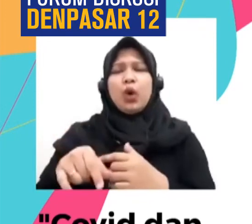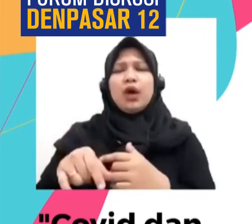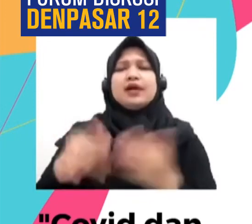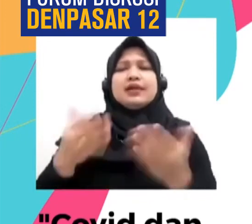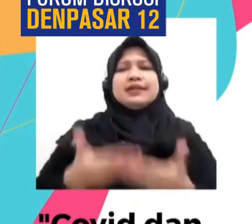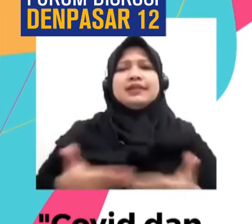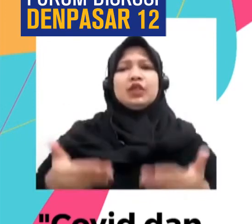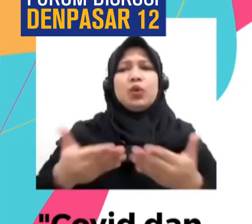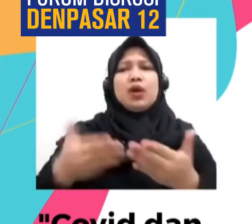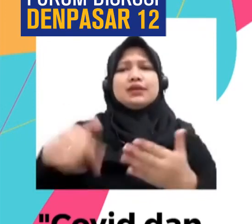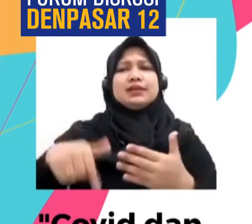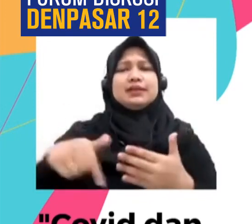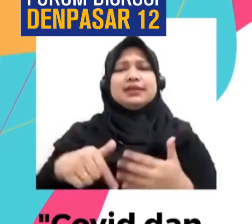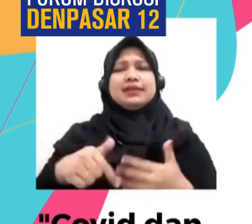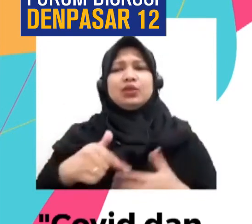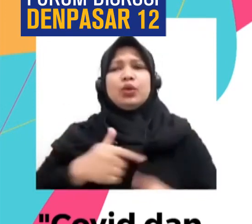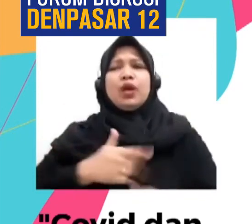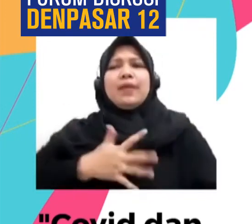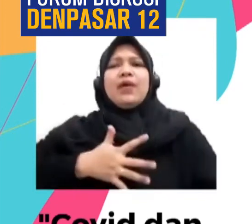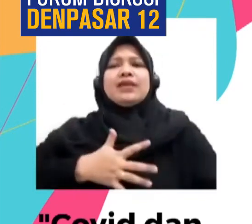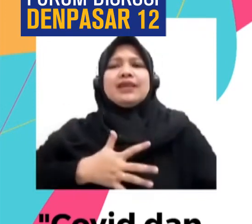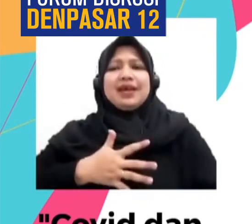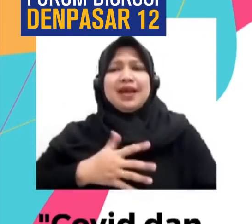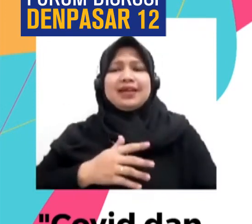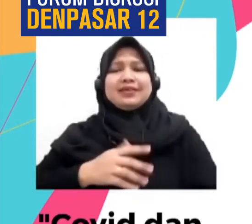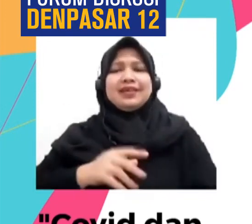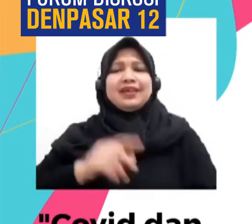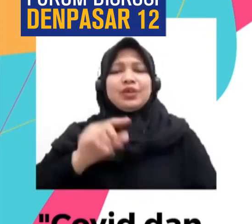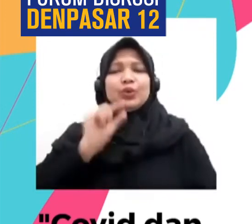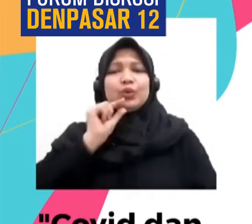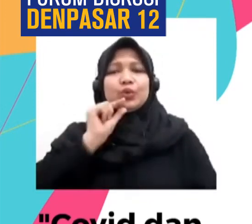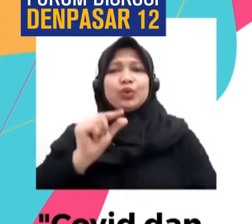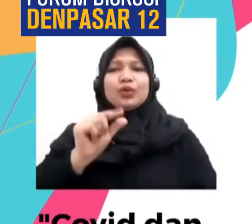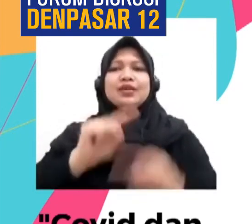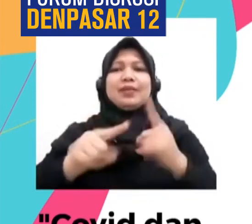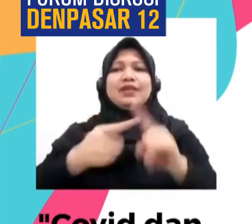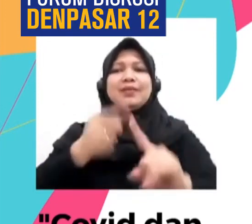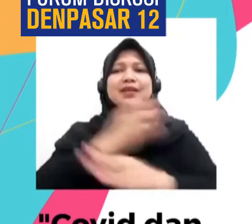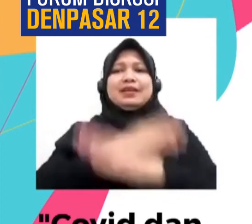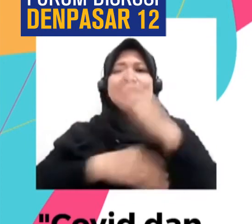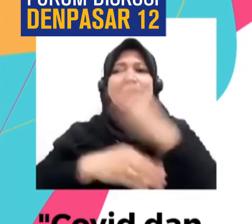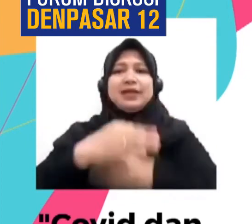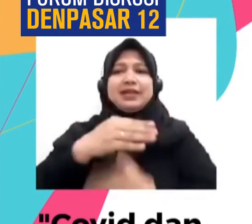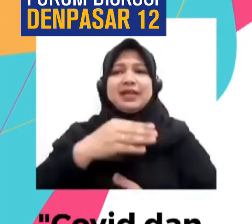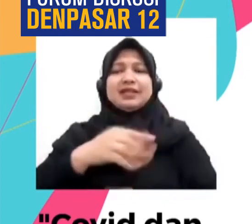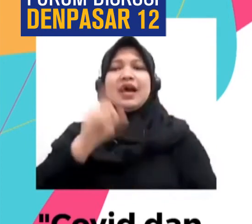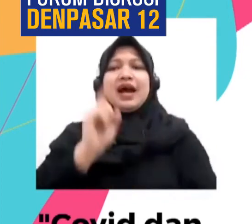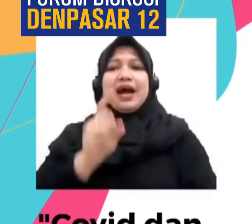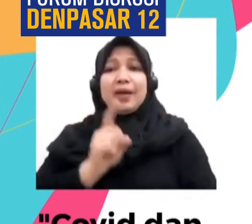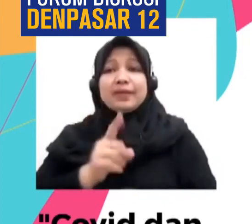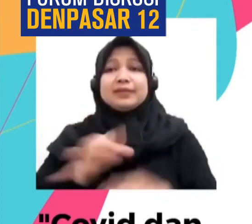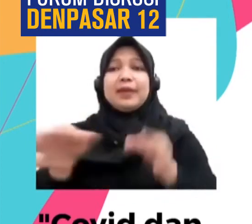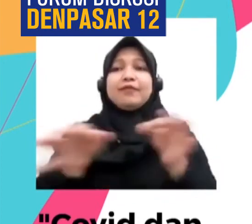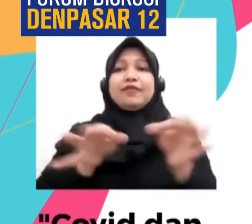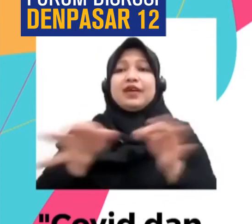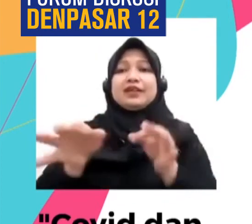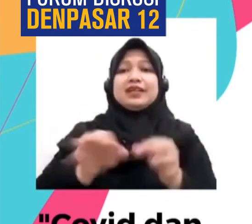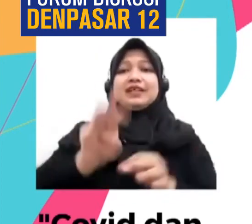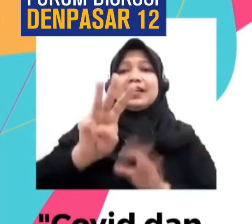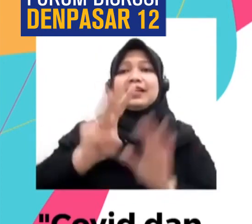Saudara-saudara Kita Disabilitas Karena Fasilitas Untuk 3 M Untuk Mereka